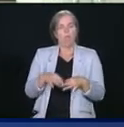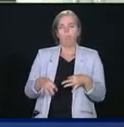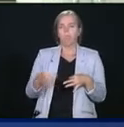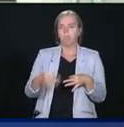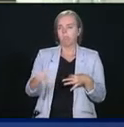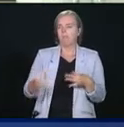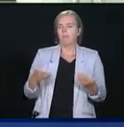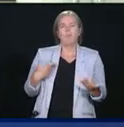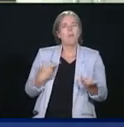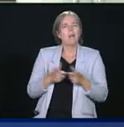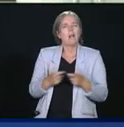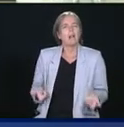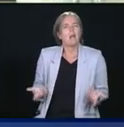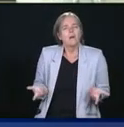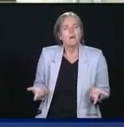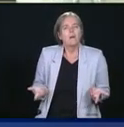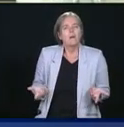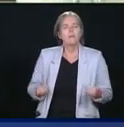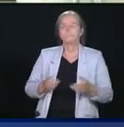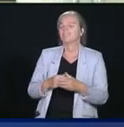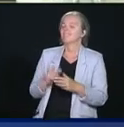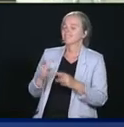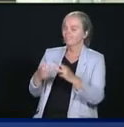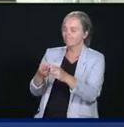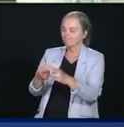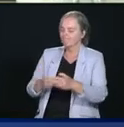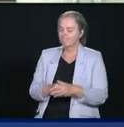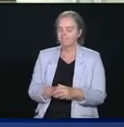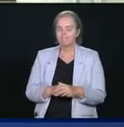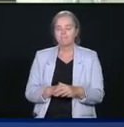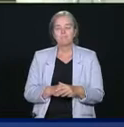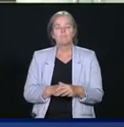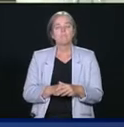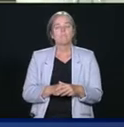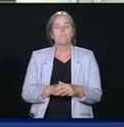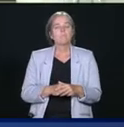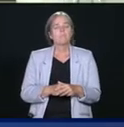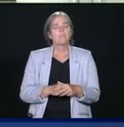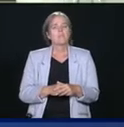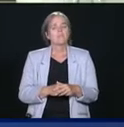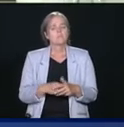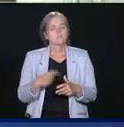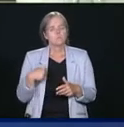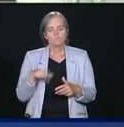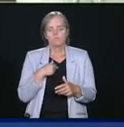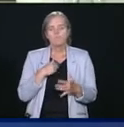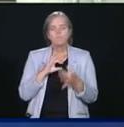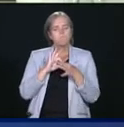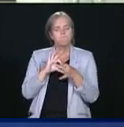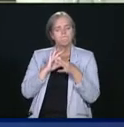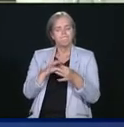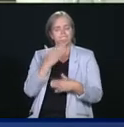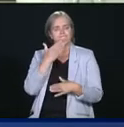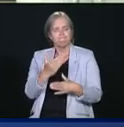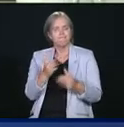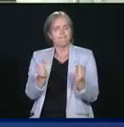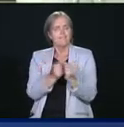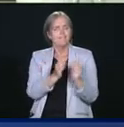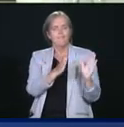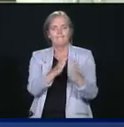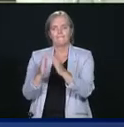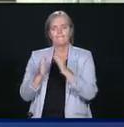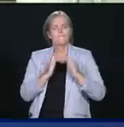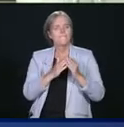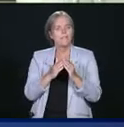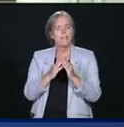Pourquoi ça a pris autant de temps avant de bouger pour aider les municipalités? Réponse. Nous avons aidé du mieux possible les municipalités au fil des